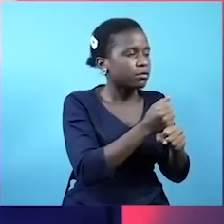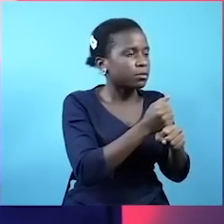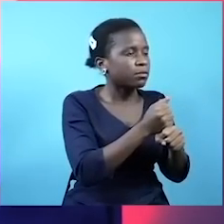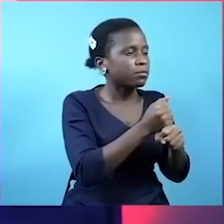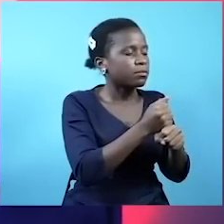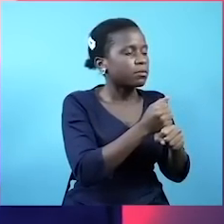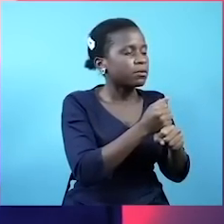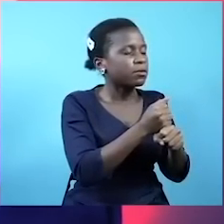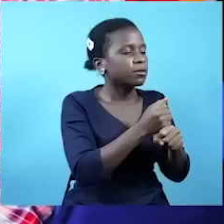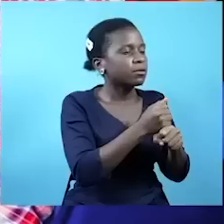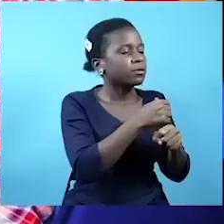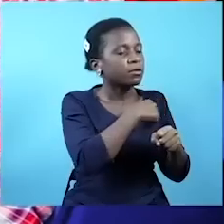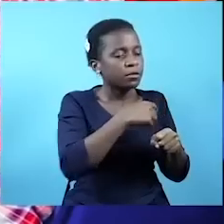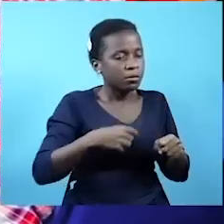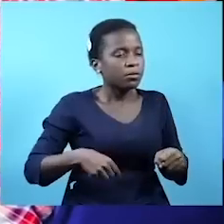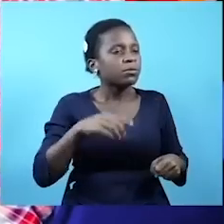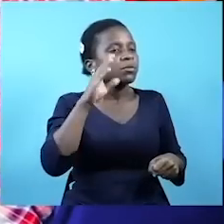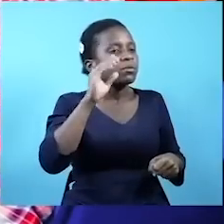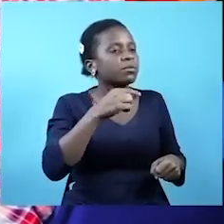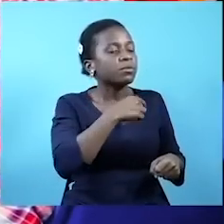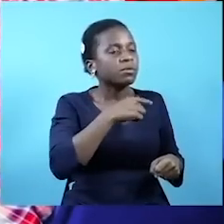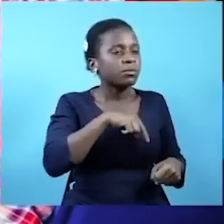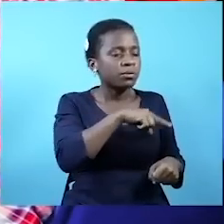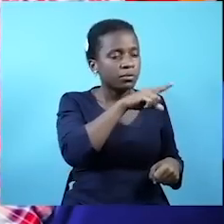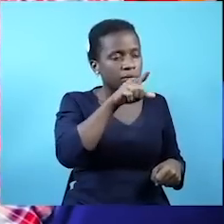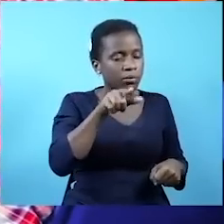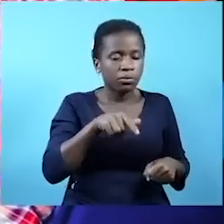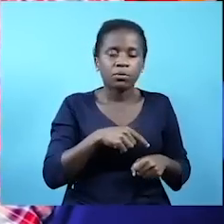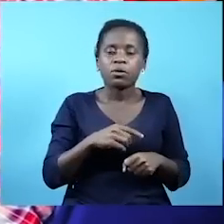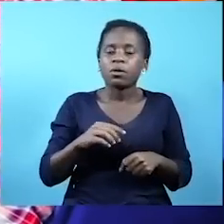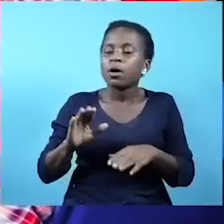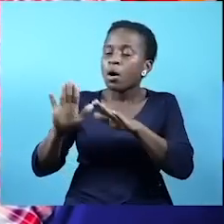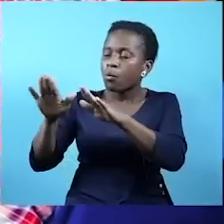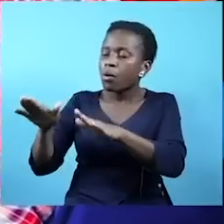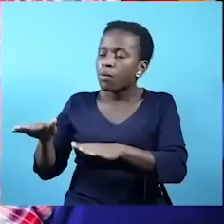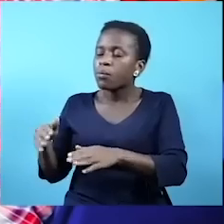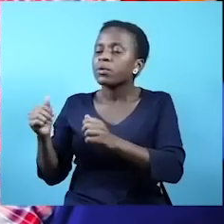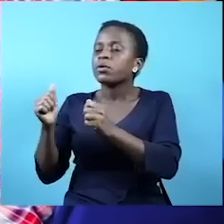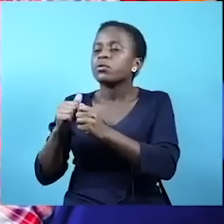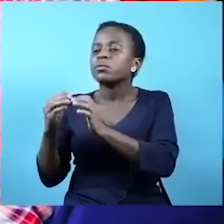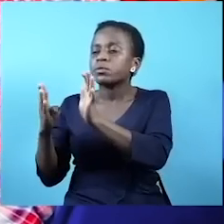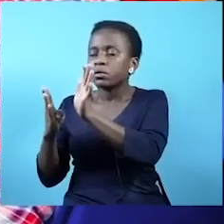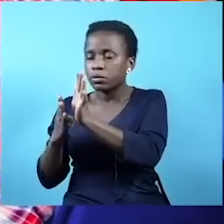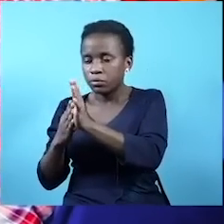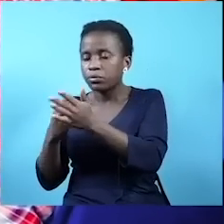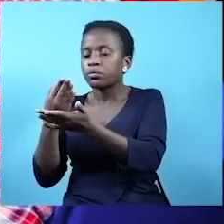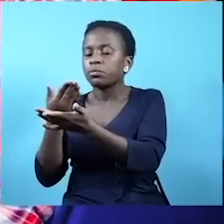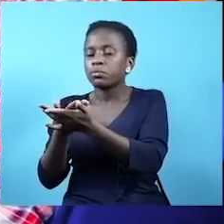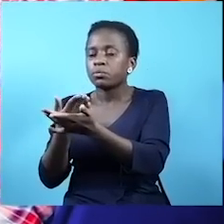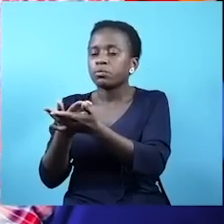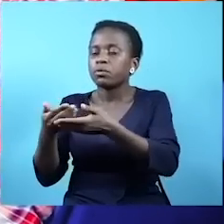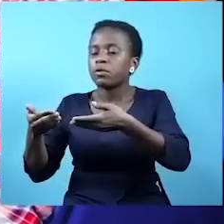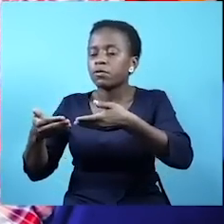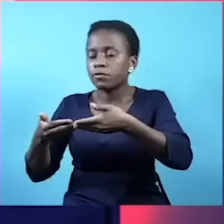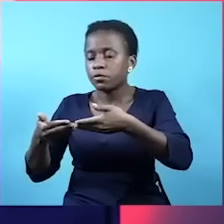Na sisi tukio bungeni. Mutamwajibisha raisi wezi. Lakini kuna wabunge kuminatisa. Wameanza kuonesha cheche. Na makali yao. Wanaotambulika kama ni